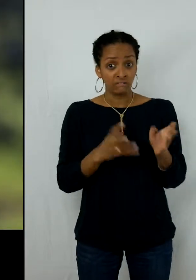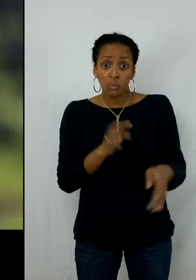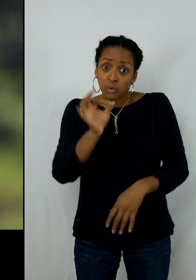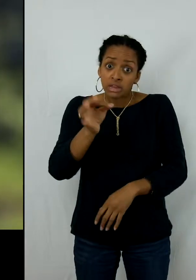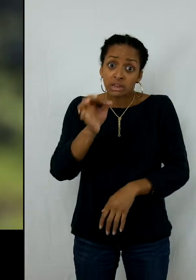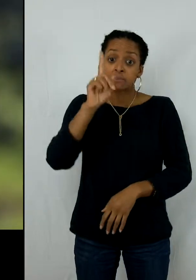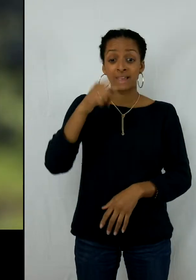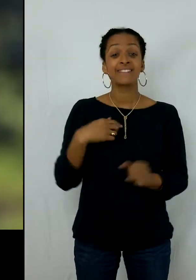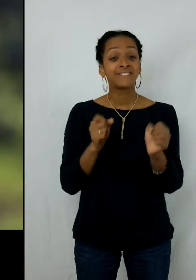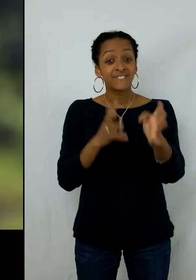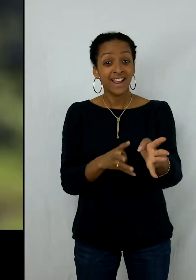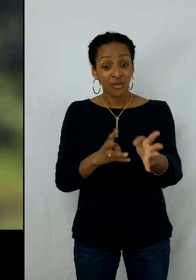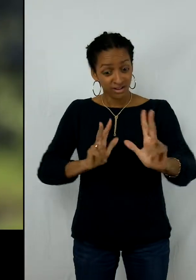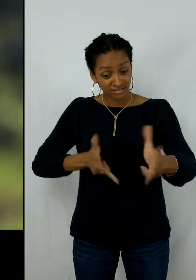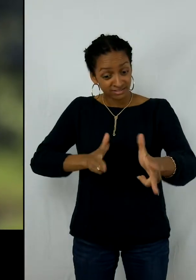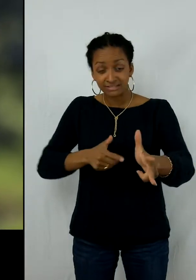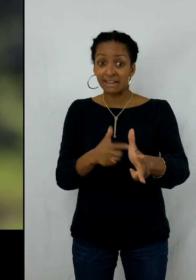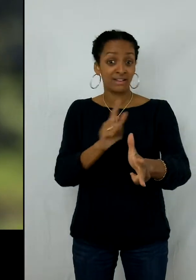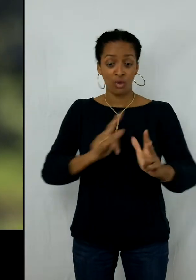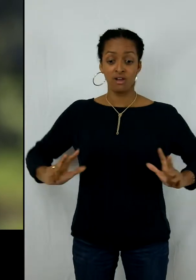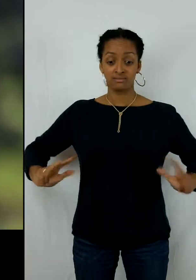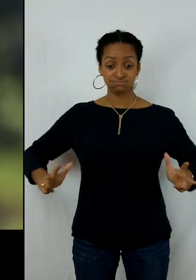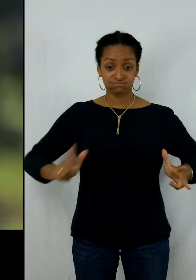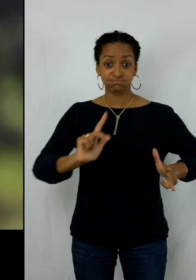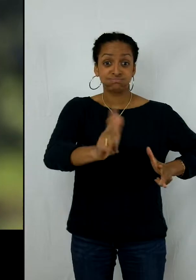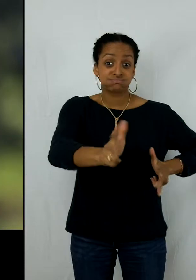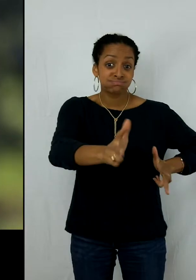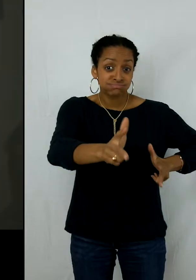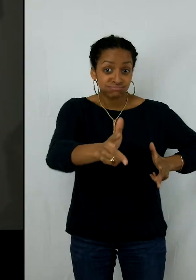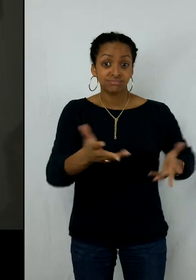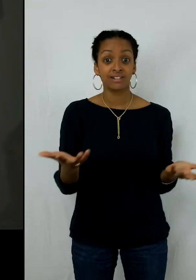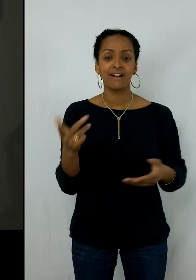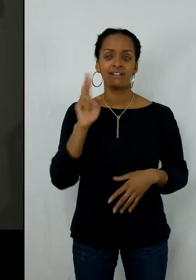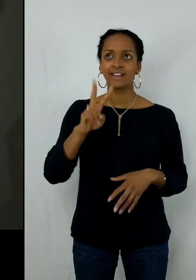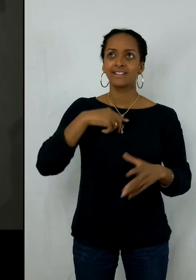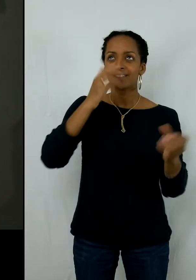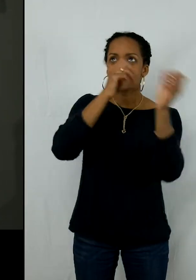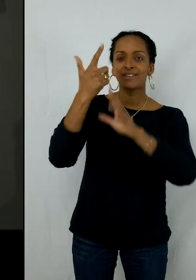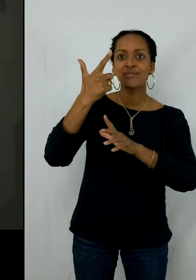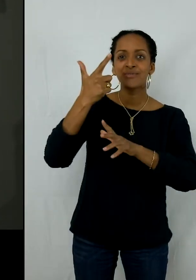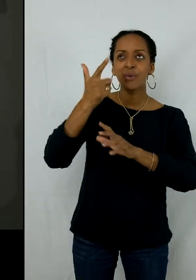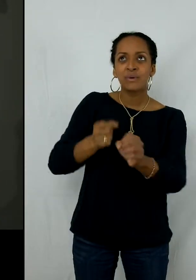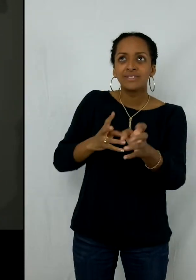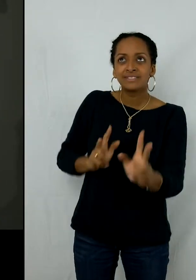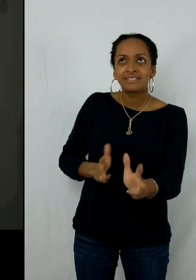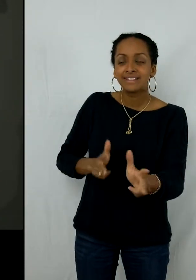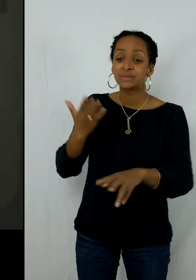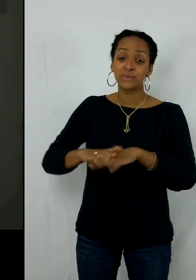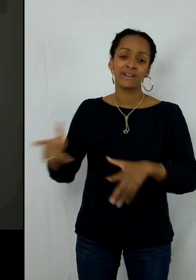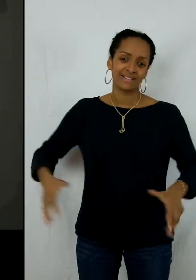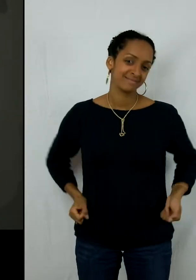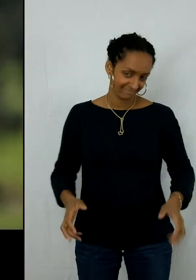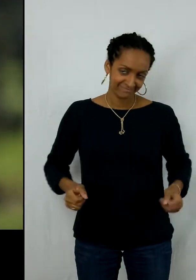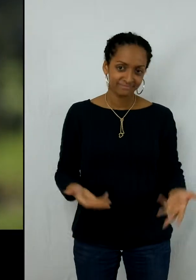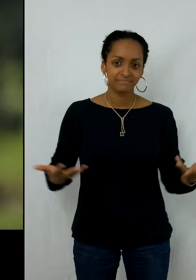du tricycle et pas du vélo, comme on l'entend, du vélo à deux roues, puisqu'il était en fauteuil. Pour moi, le fait qu'il ait fait un stage juste avant